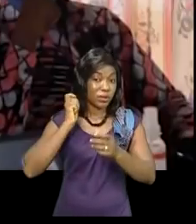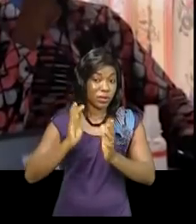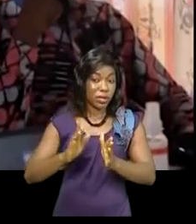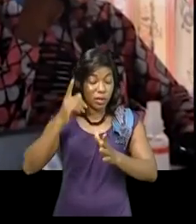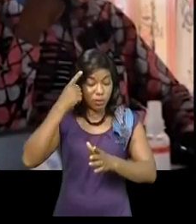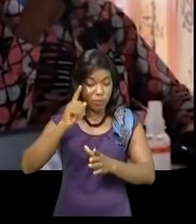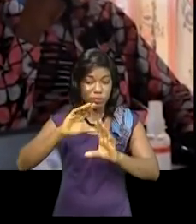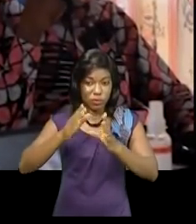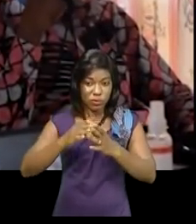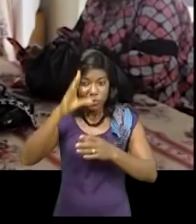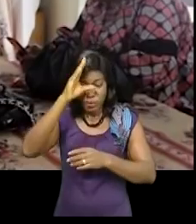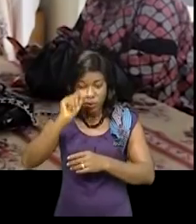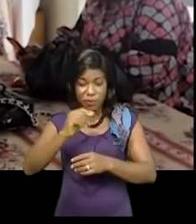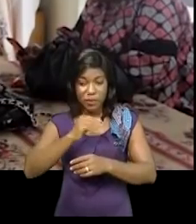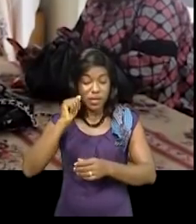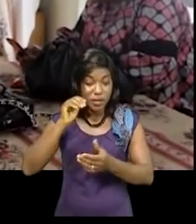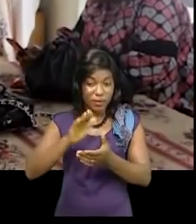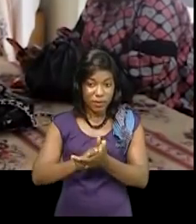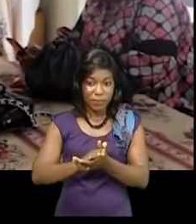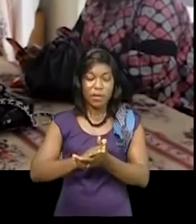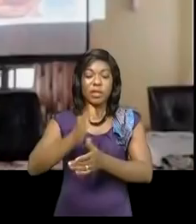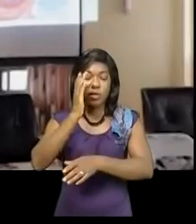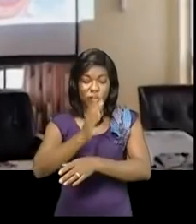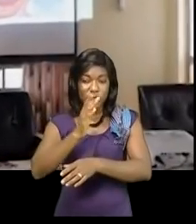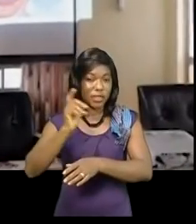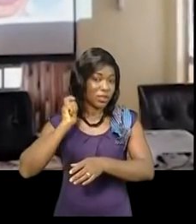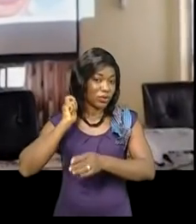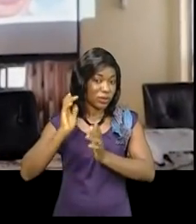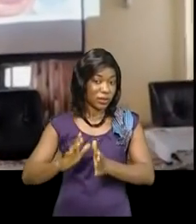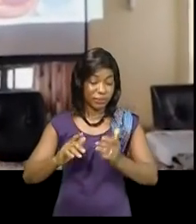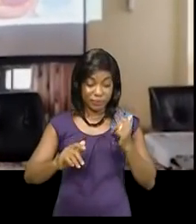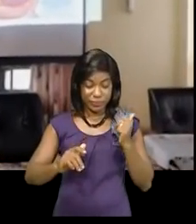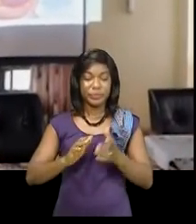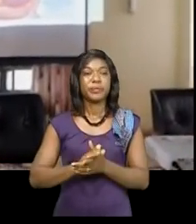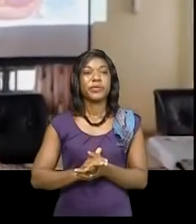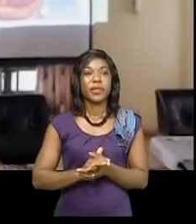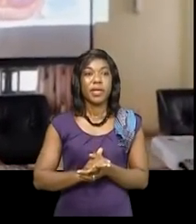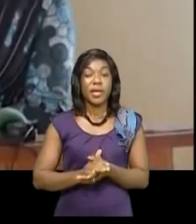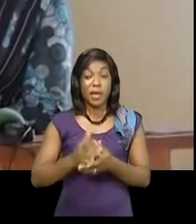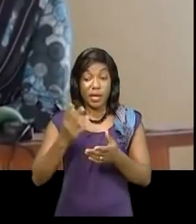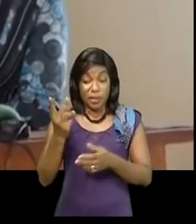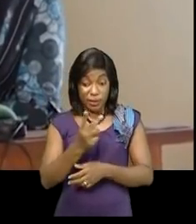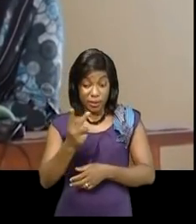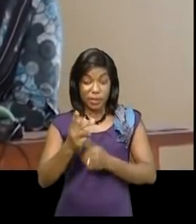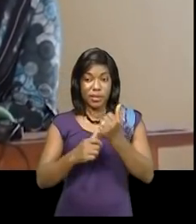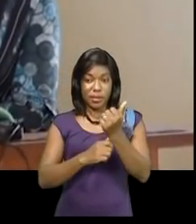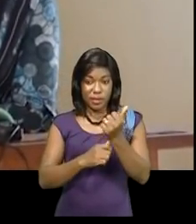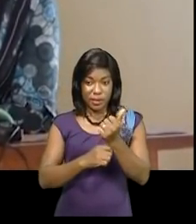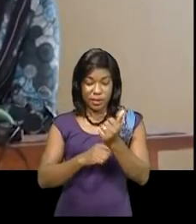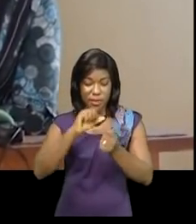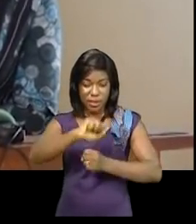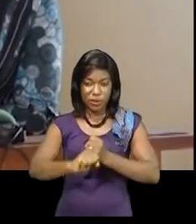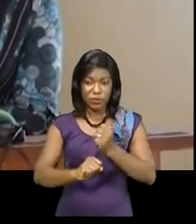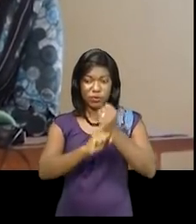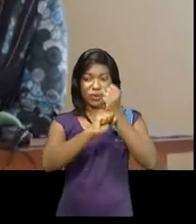à tous les hommes comme femmes à martelé le professeur docteur Lugéier selon les deux oratrices la première soutient d